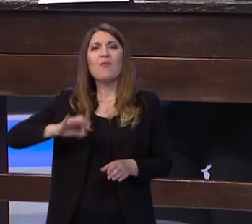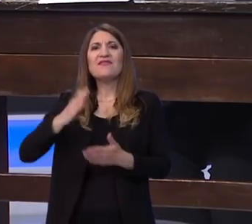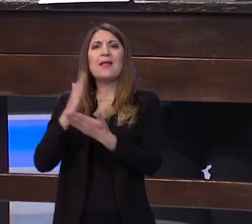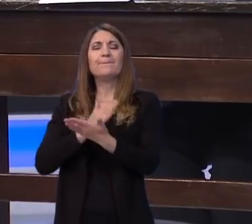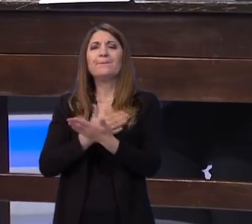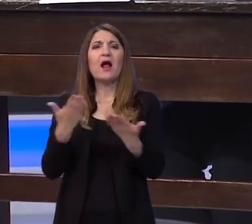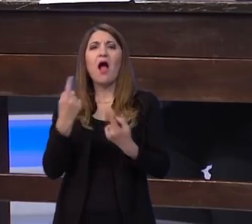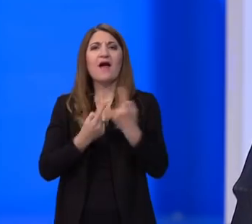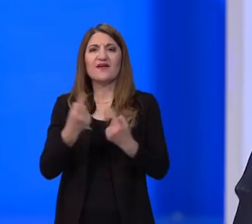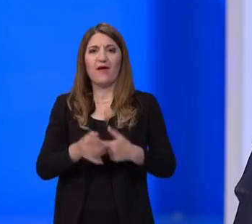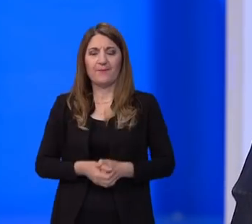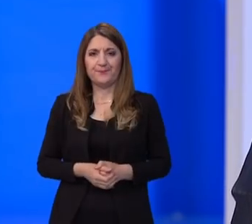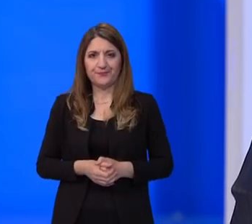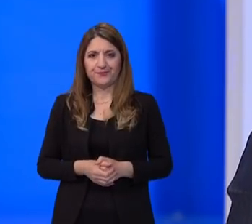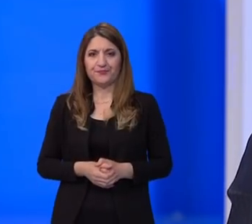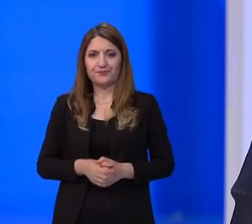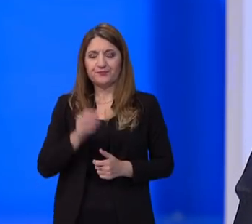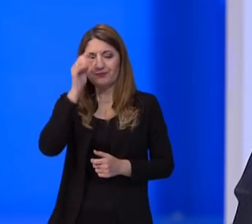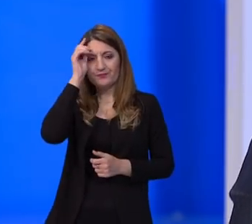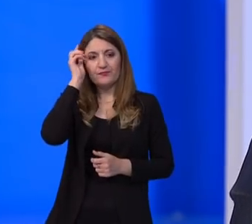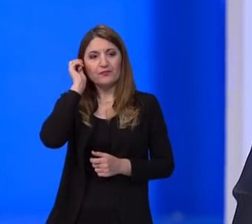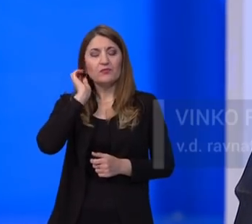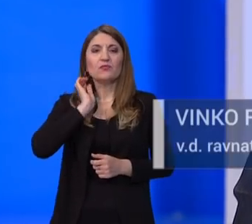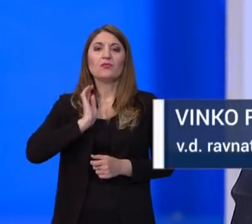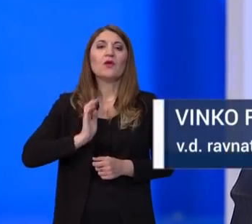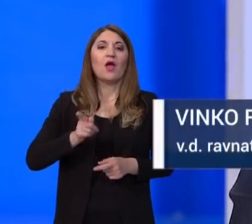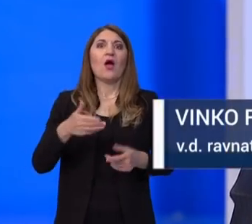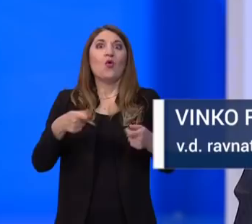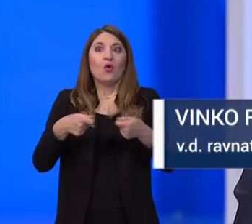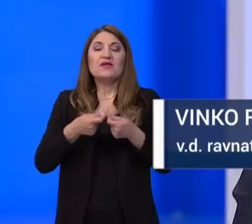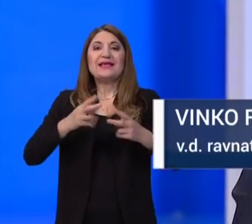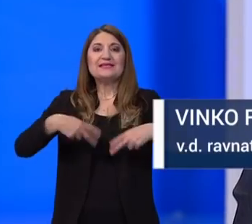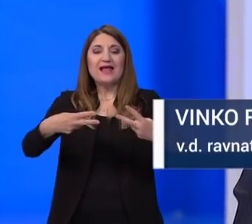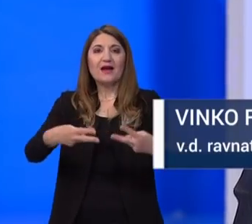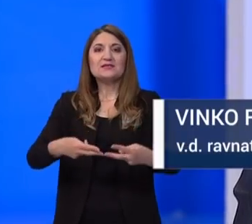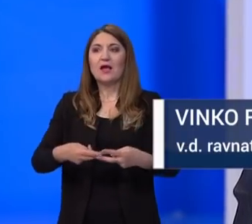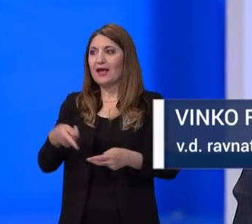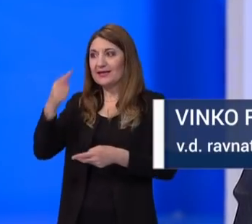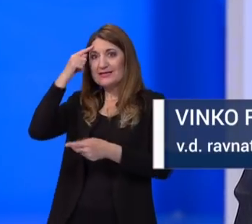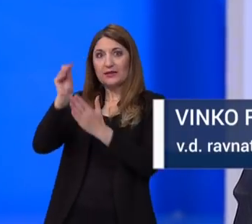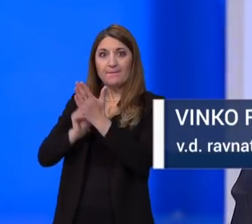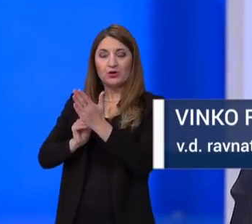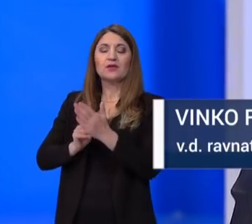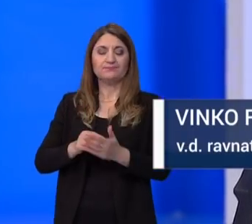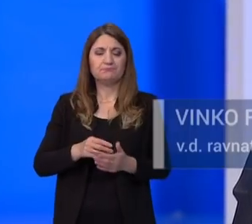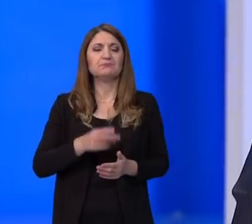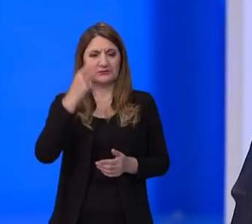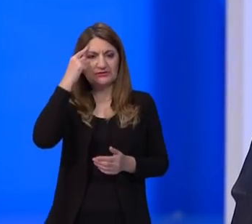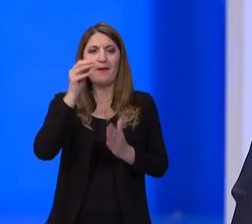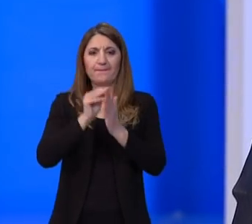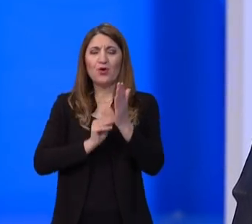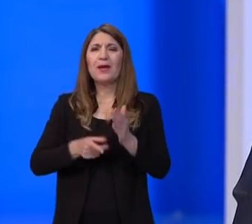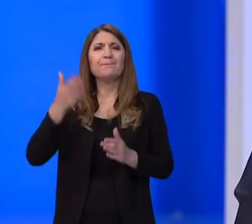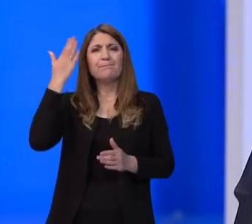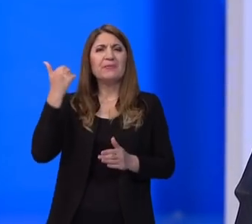Naravno da imamo scenari, mi smo o tim okolnostima moguće zaraze. Imate li podatke možda? Imamo, razmišljali već